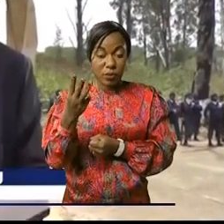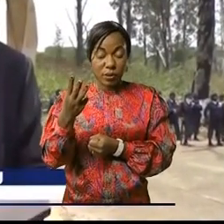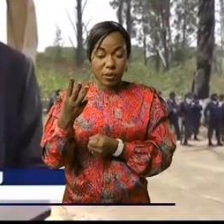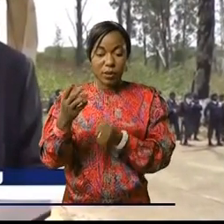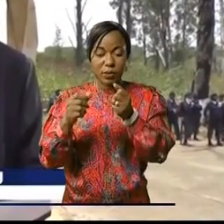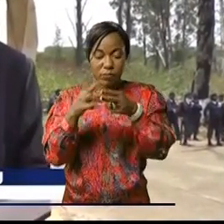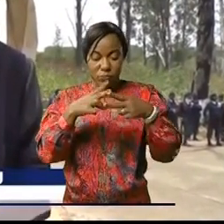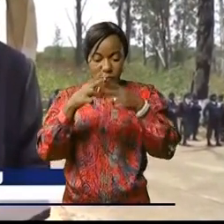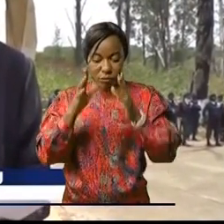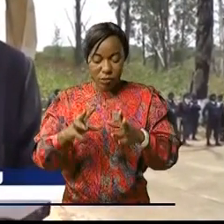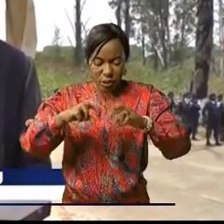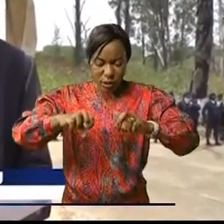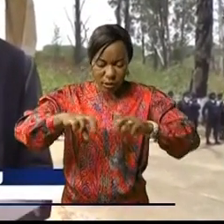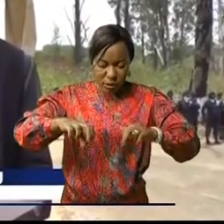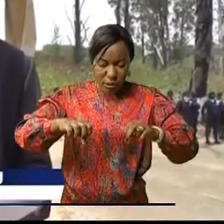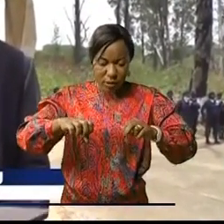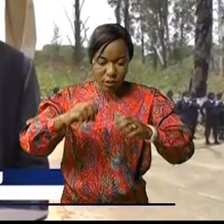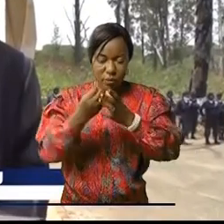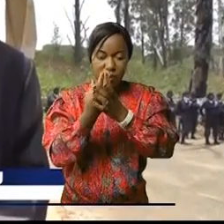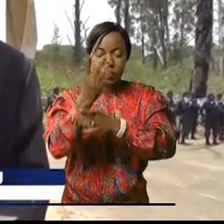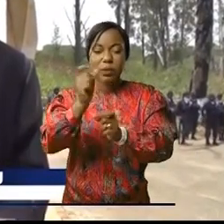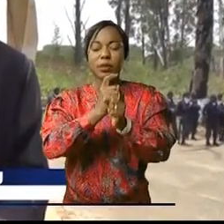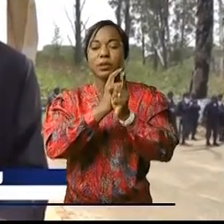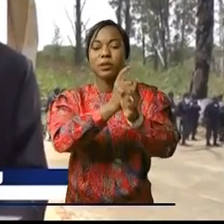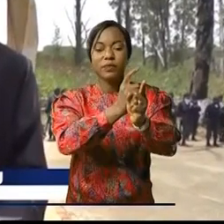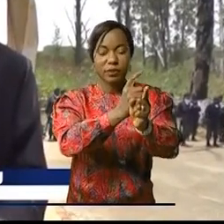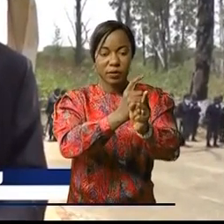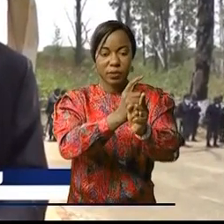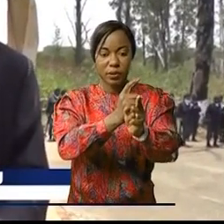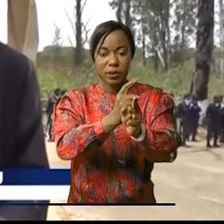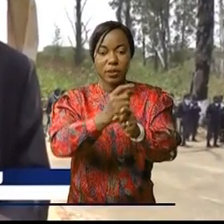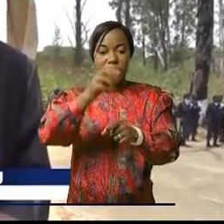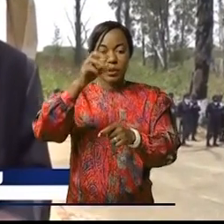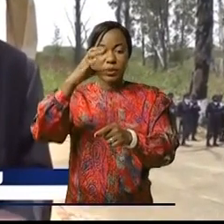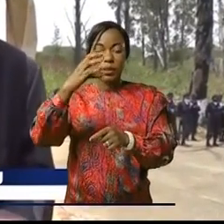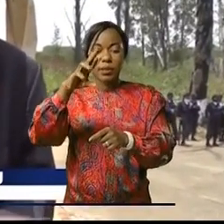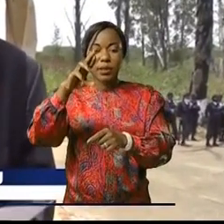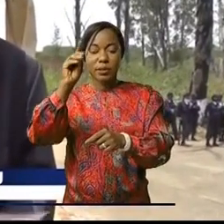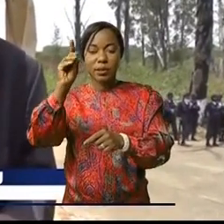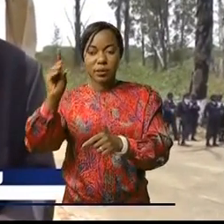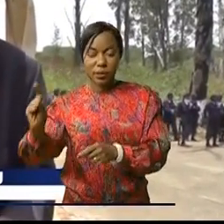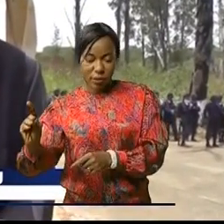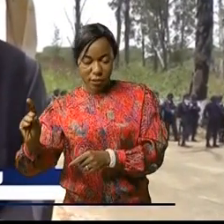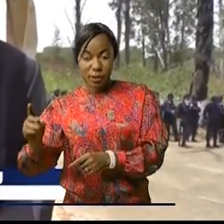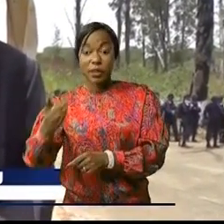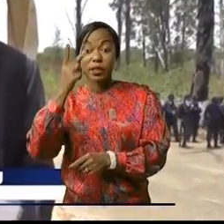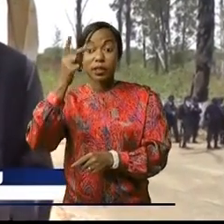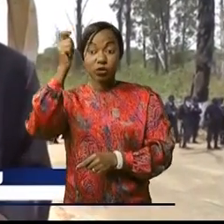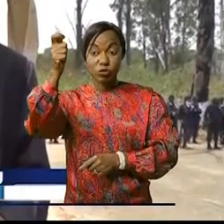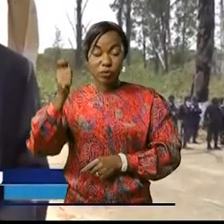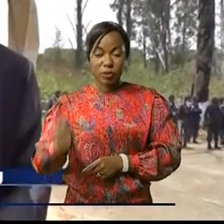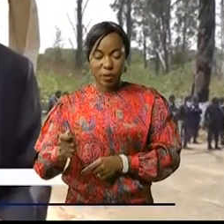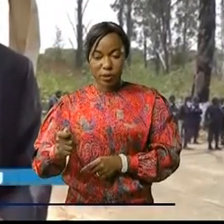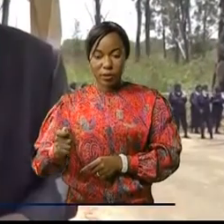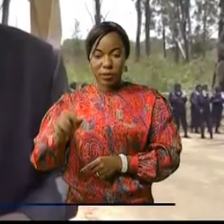de recherche et de la production de la défense CRPD et de deux militaires de